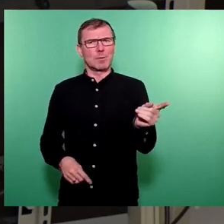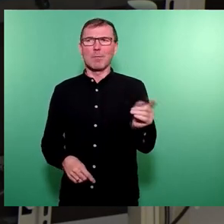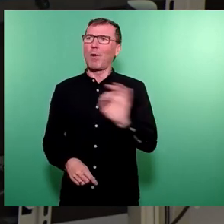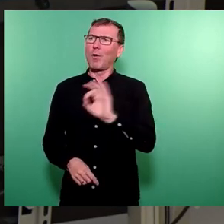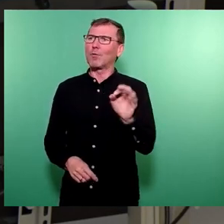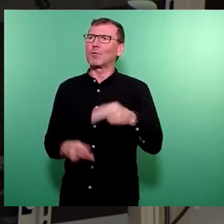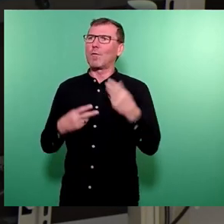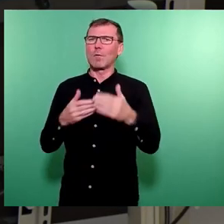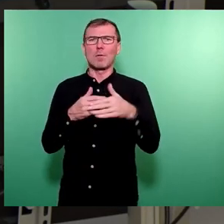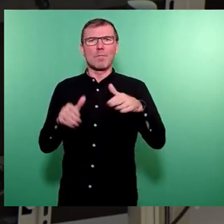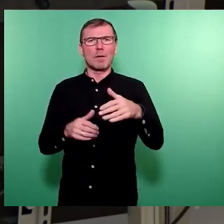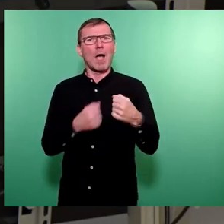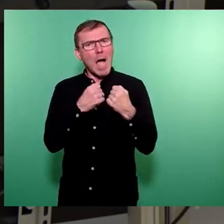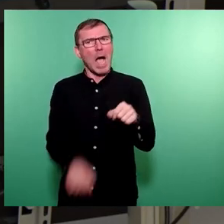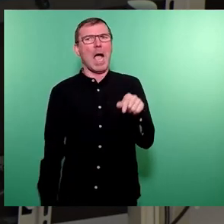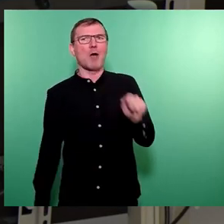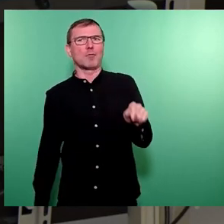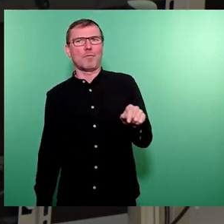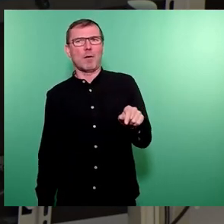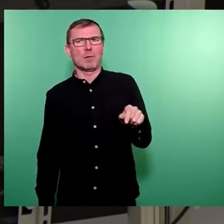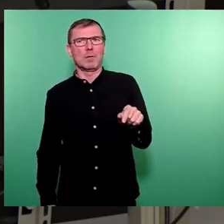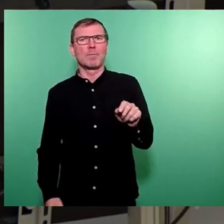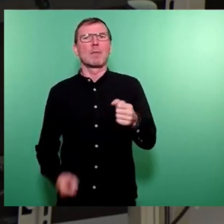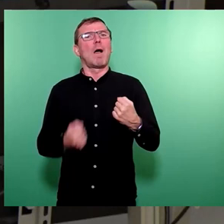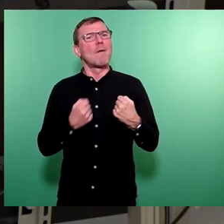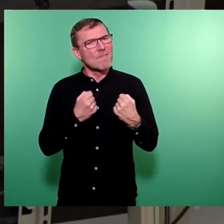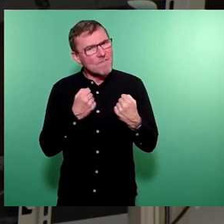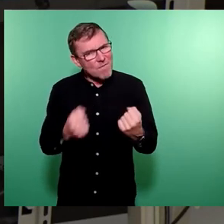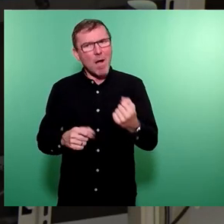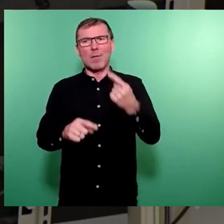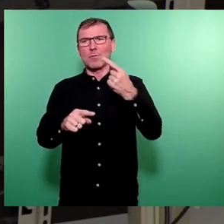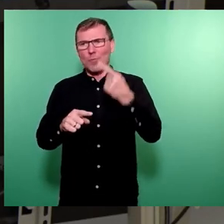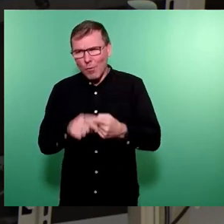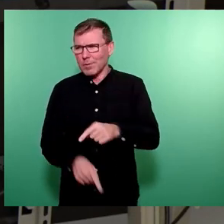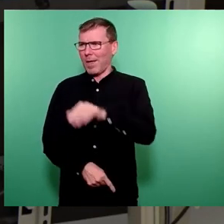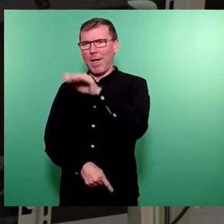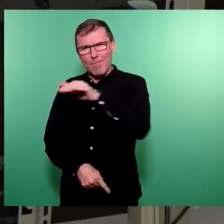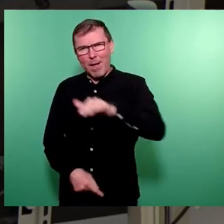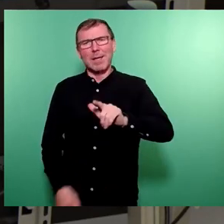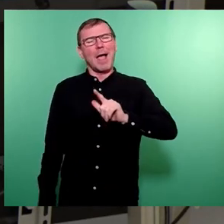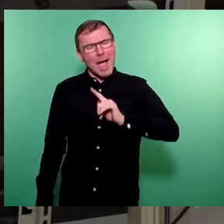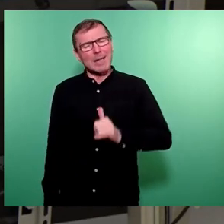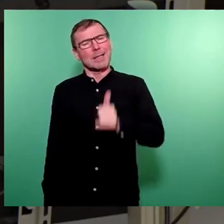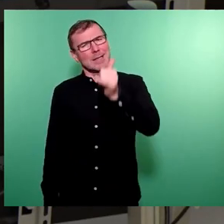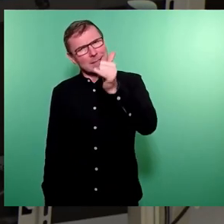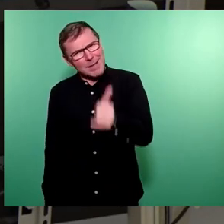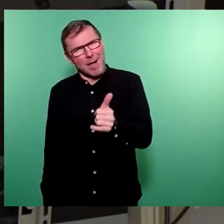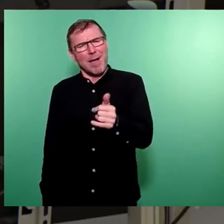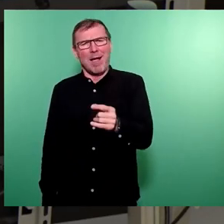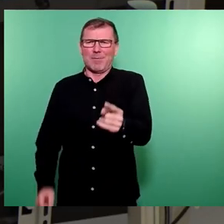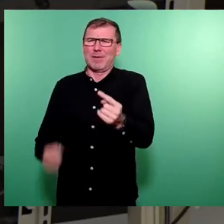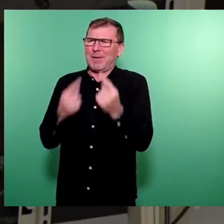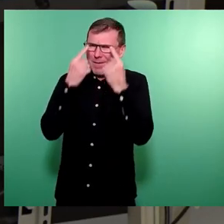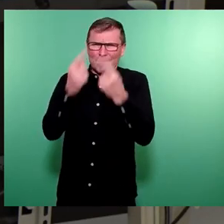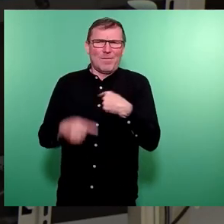auch die Autofahrer und zwar sowohl beim Fahren wie auch beim Rundenverkehr. Aber es ist ja auch kein Geheimnis, dass